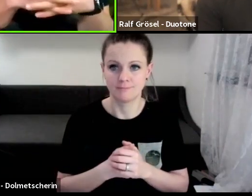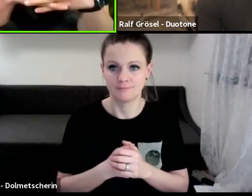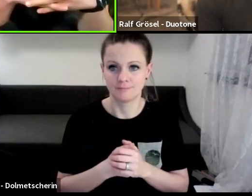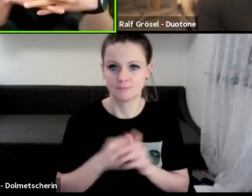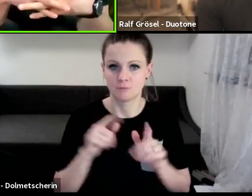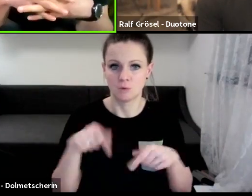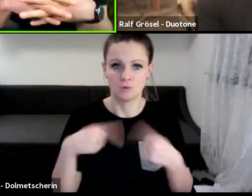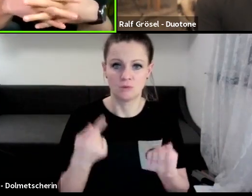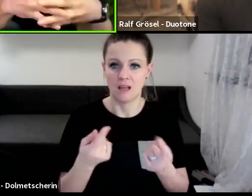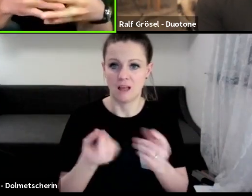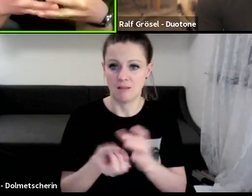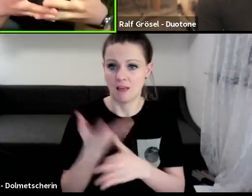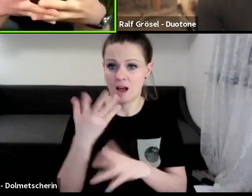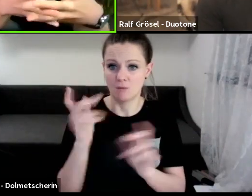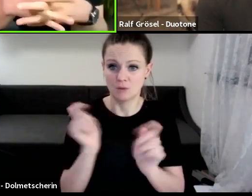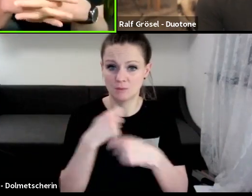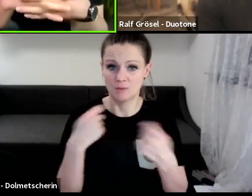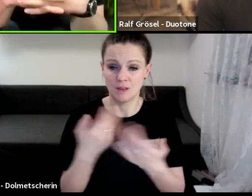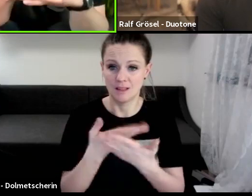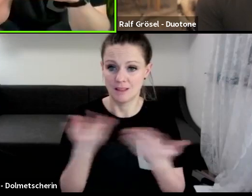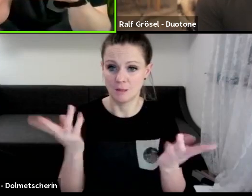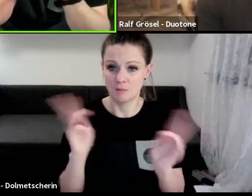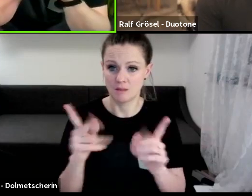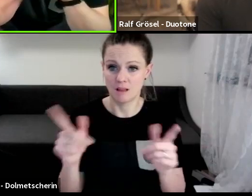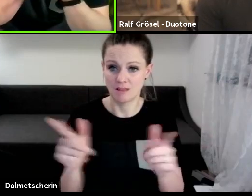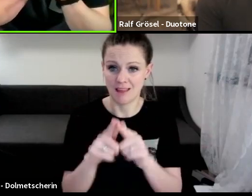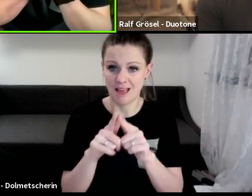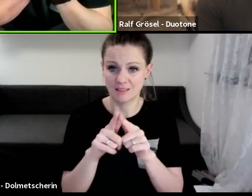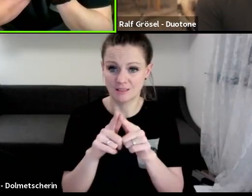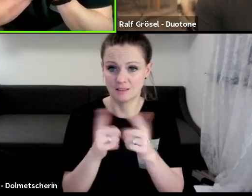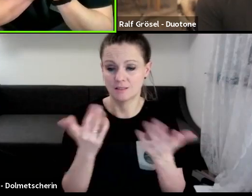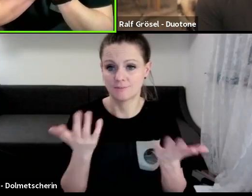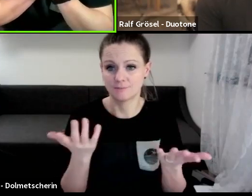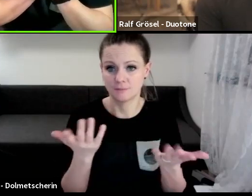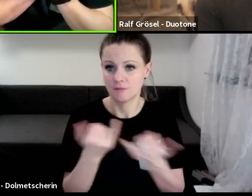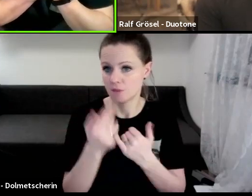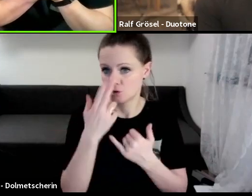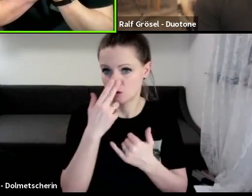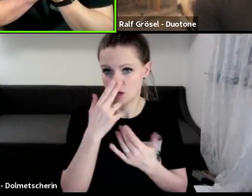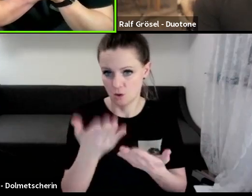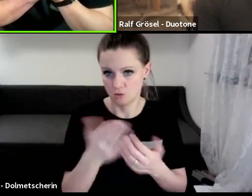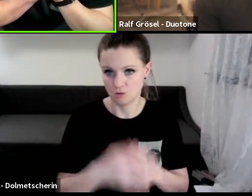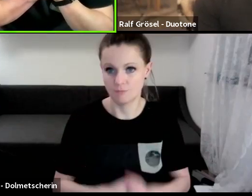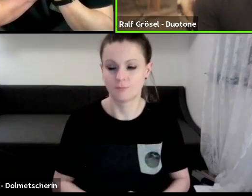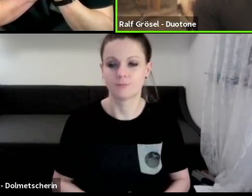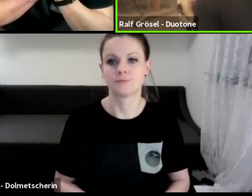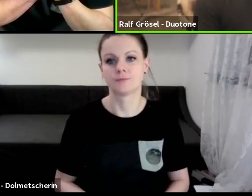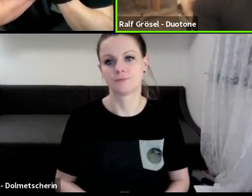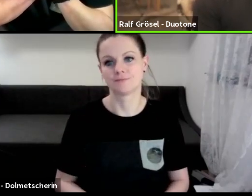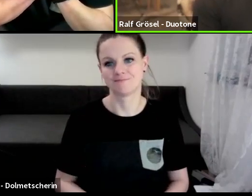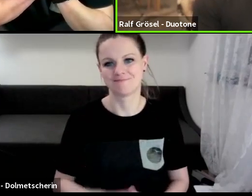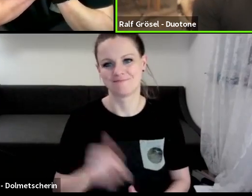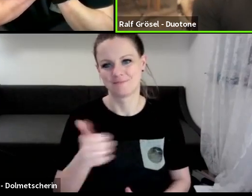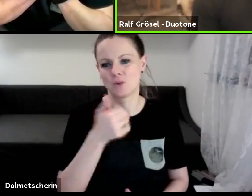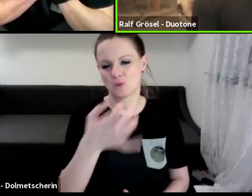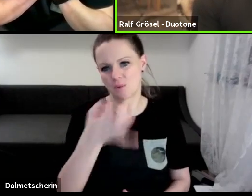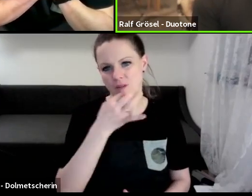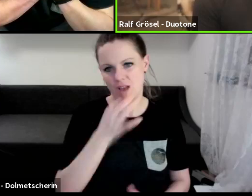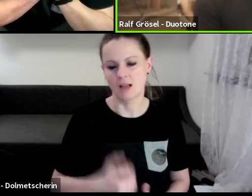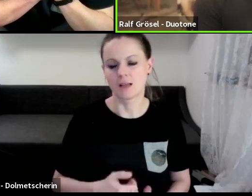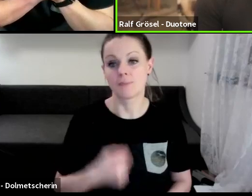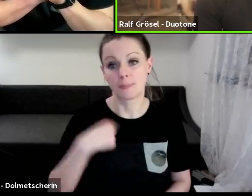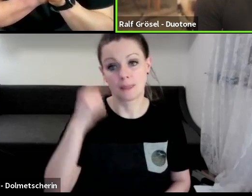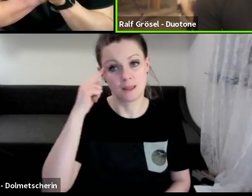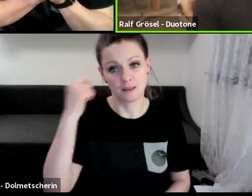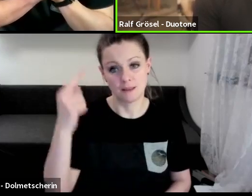dann hat es keinen Nachwuchs mehr gegeben, weil sich es keiner leisten hat mehr können. Wie siehst du das? Super Frage. Also ich glaube,